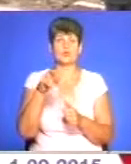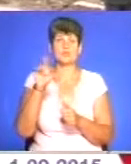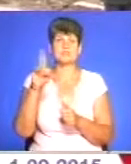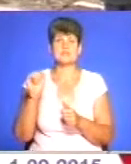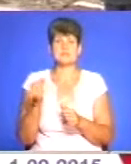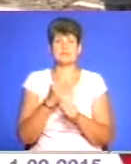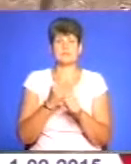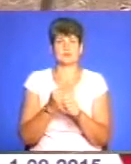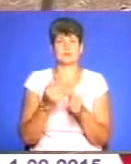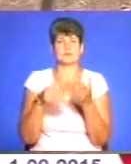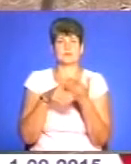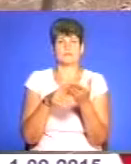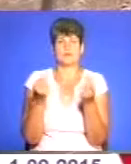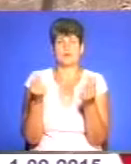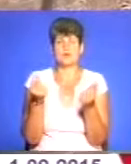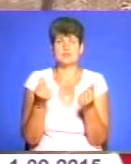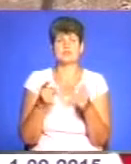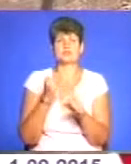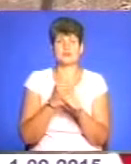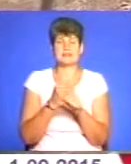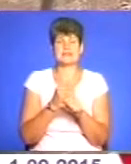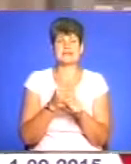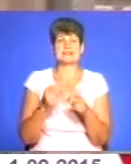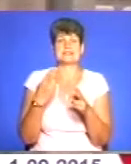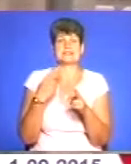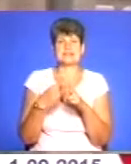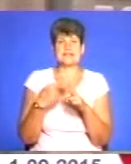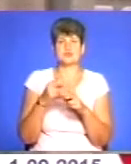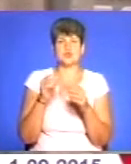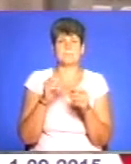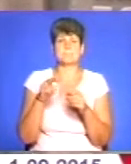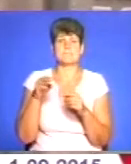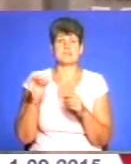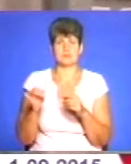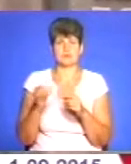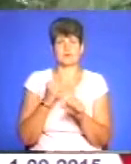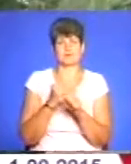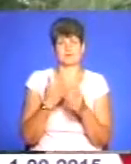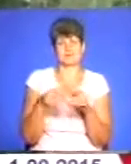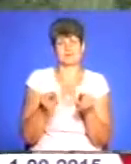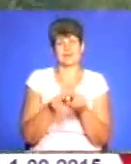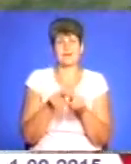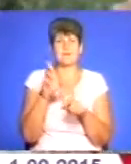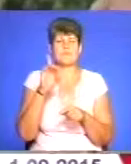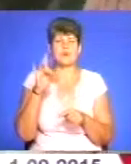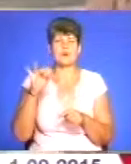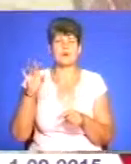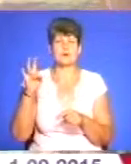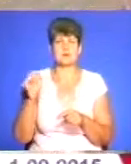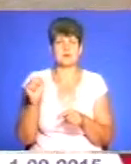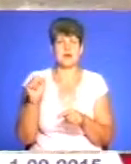беценатські кошти. Виготовлений він із залізобетону, а стилізований під бронзу. Птаха-галка на ньому